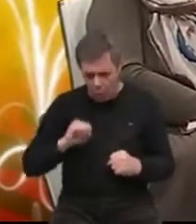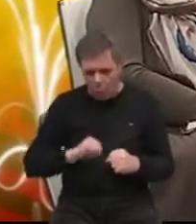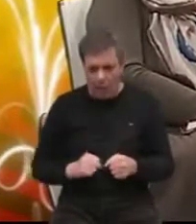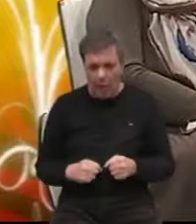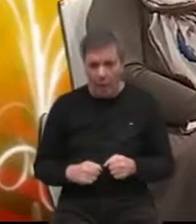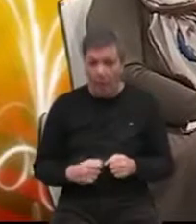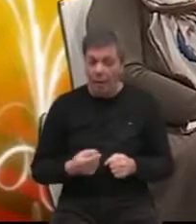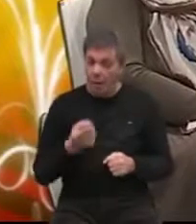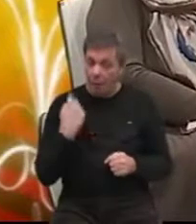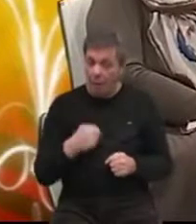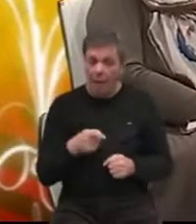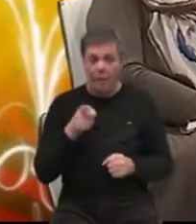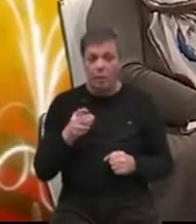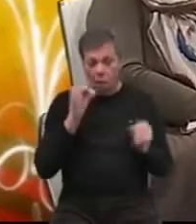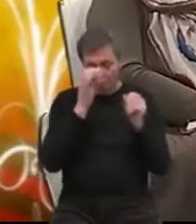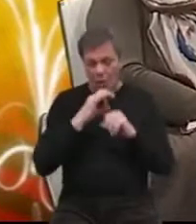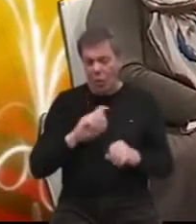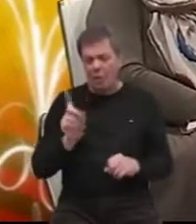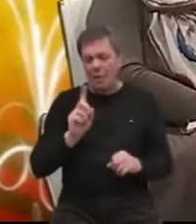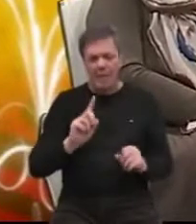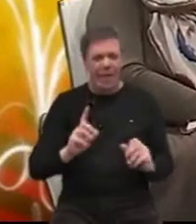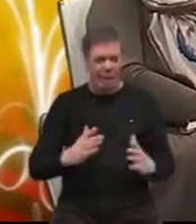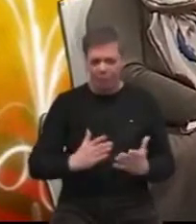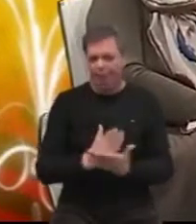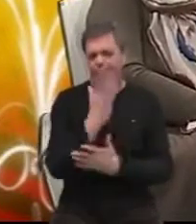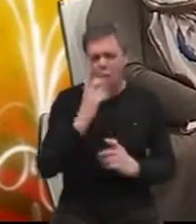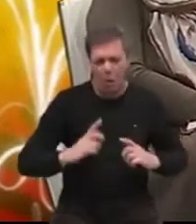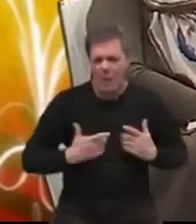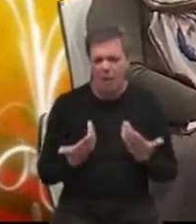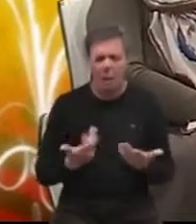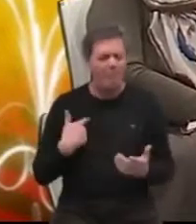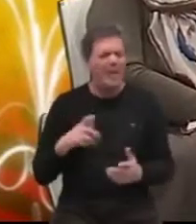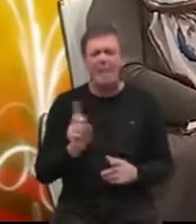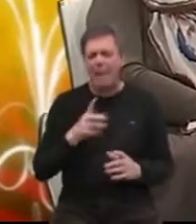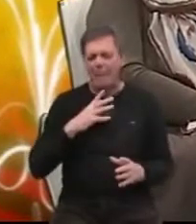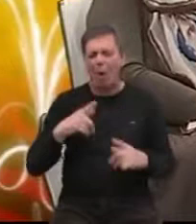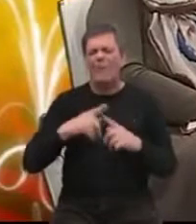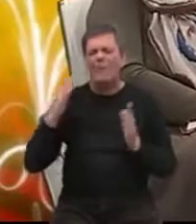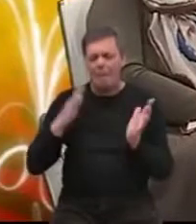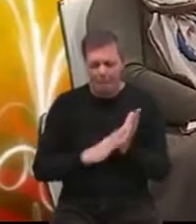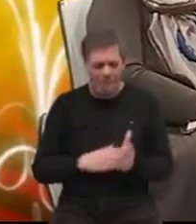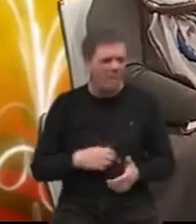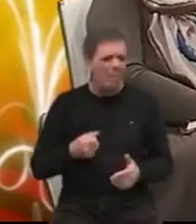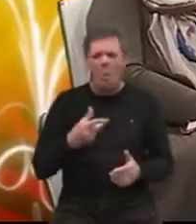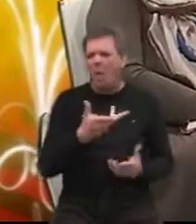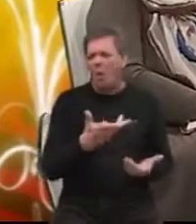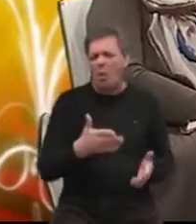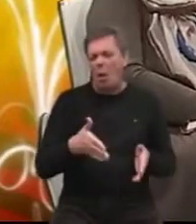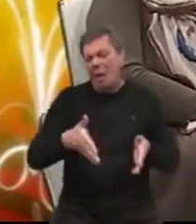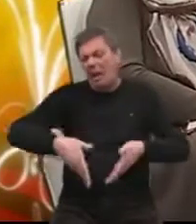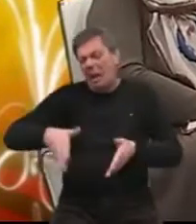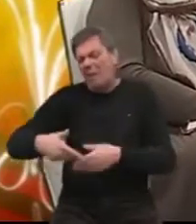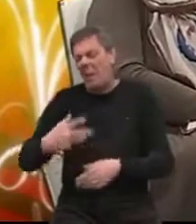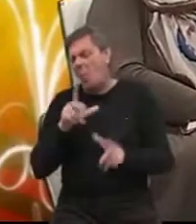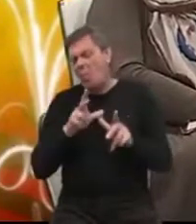ali to, nažalost, kod nas nije zaživjelo. Mi nemamo palijativni tim, imamo par palijativnih kreveta u